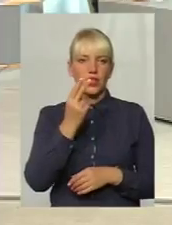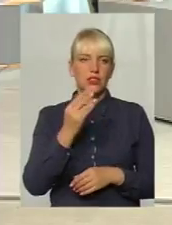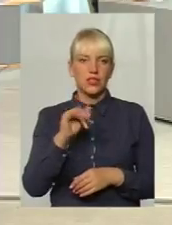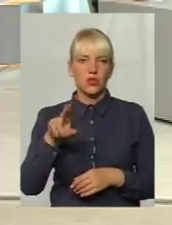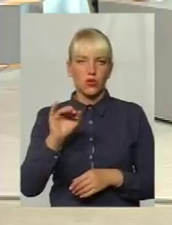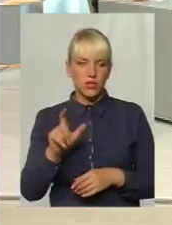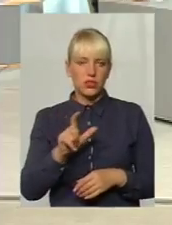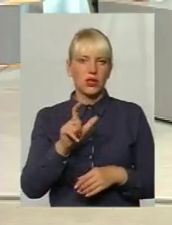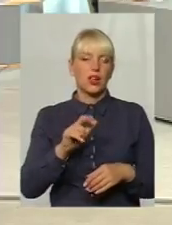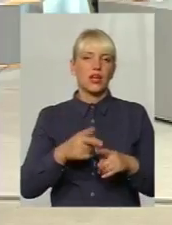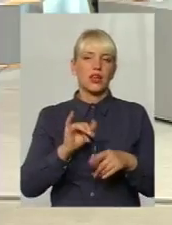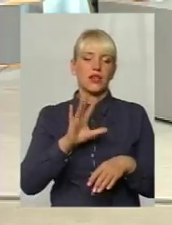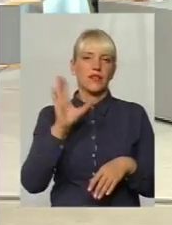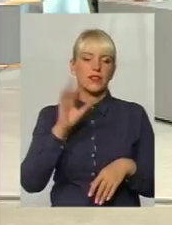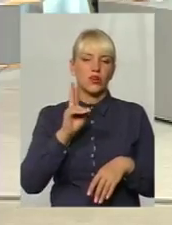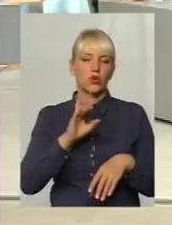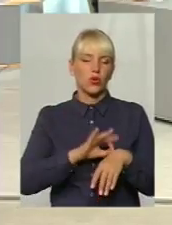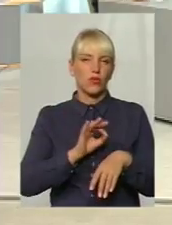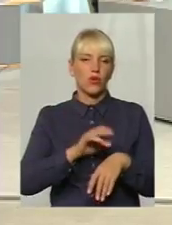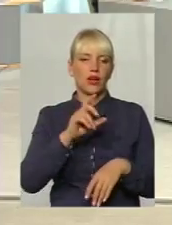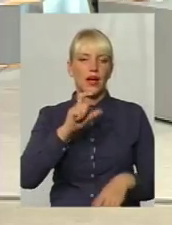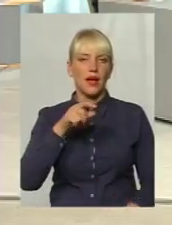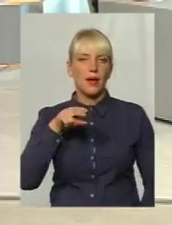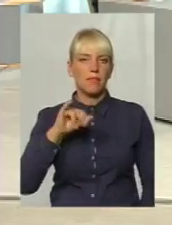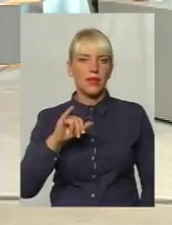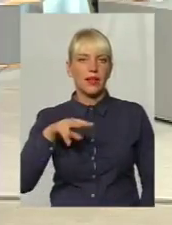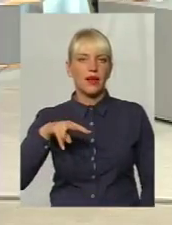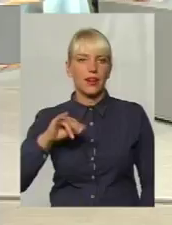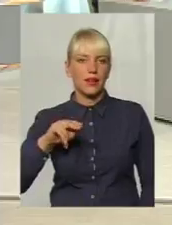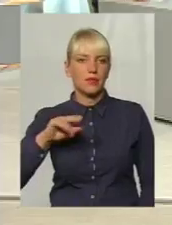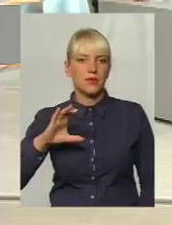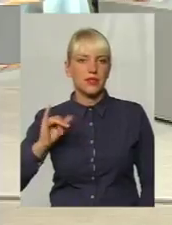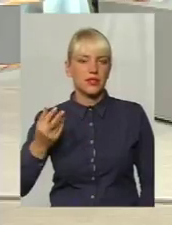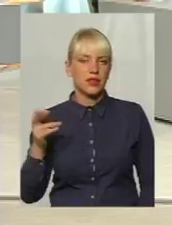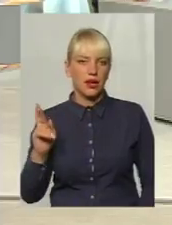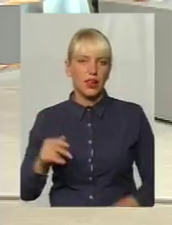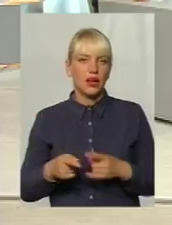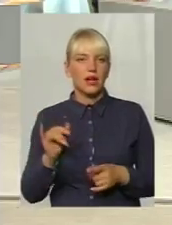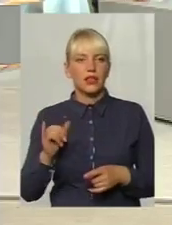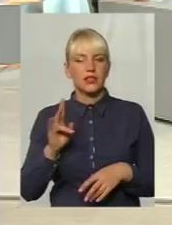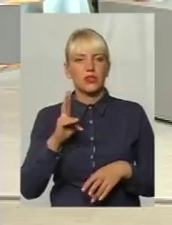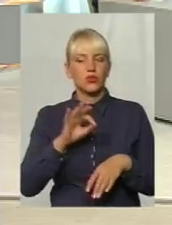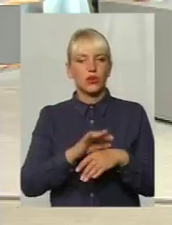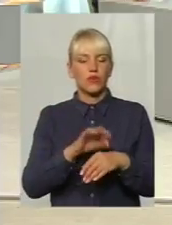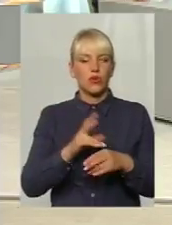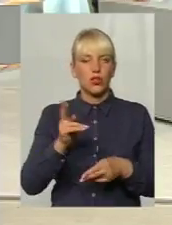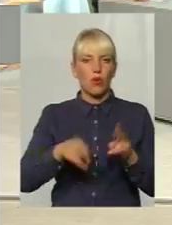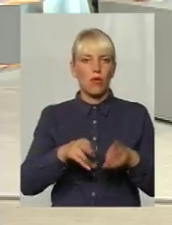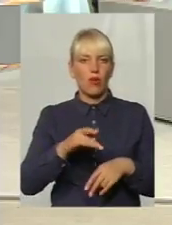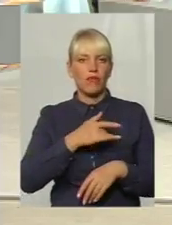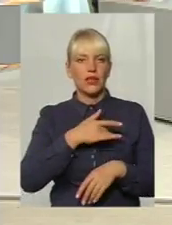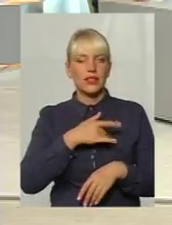не всі ті ліки, які вони отримували раніше, вони отримують зараз. Це і хворі з оперованим серцем, які